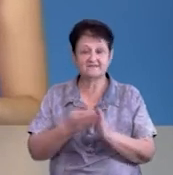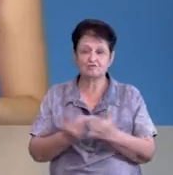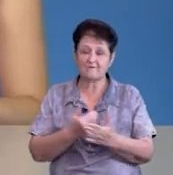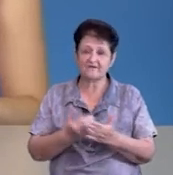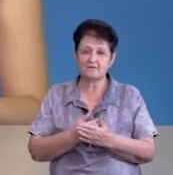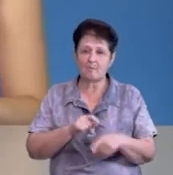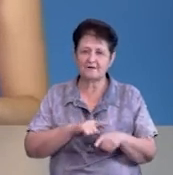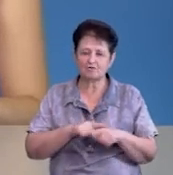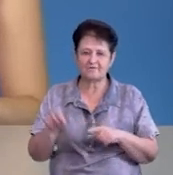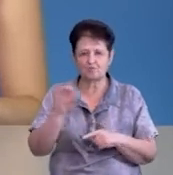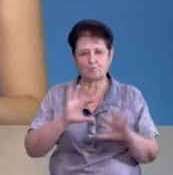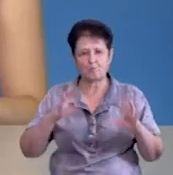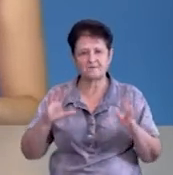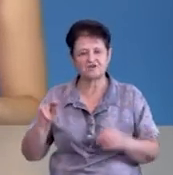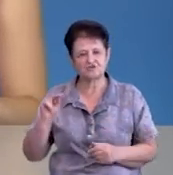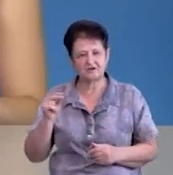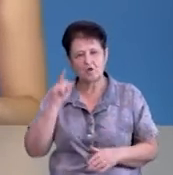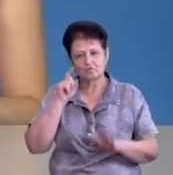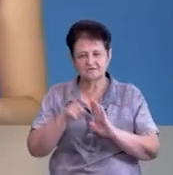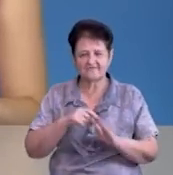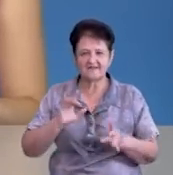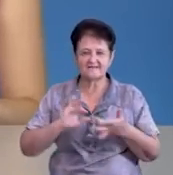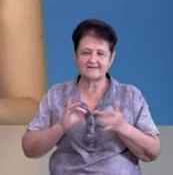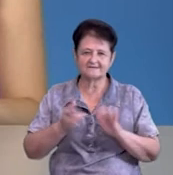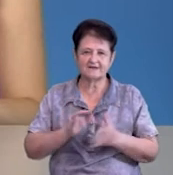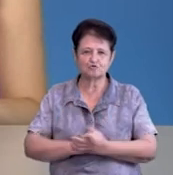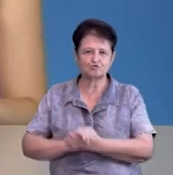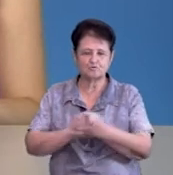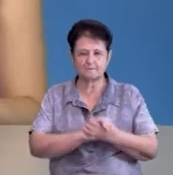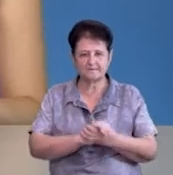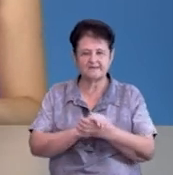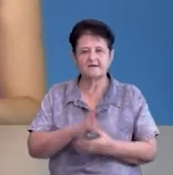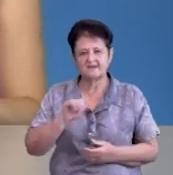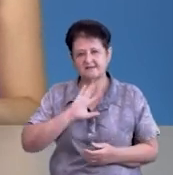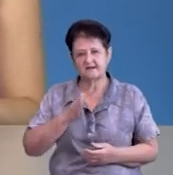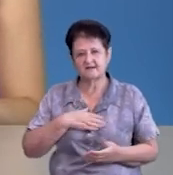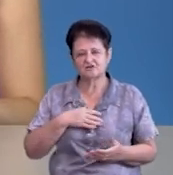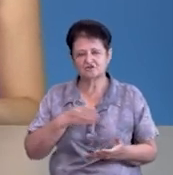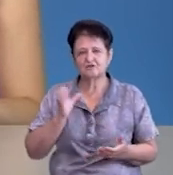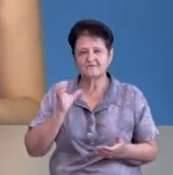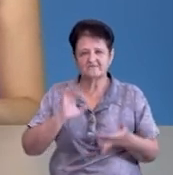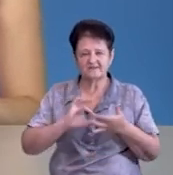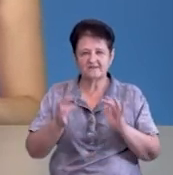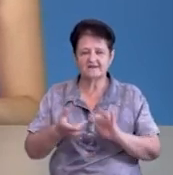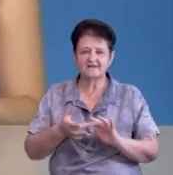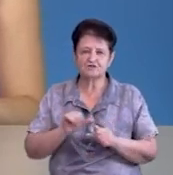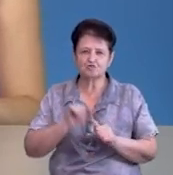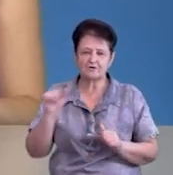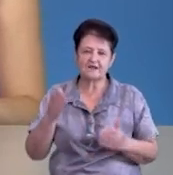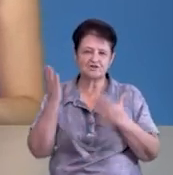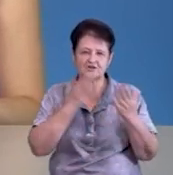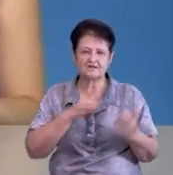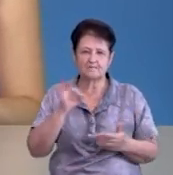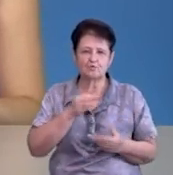вівторка. Оперативно про події Чернігівщина дізнавайтесь на сайті «Суспільне.Медіа» та на наших сторінках у соцмережах. Зокрема,